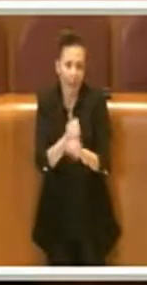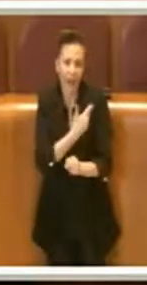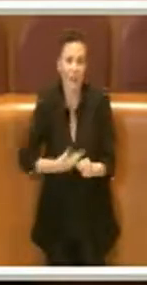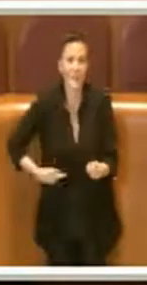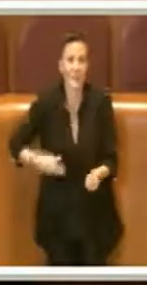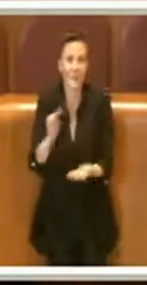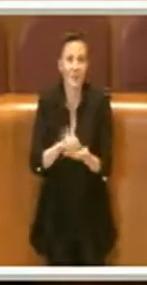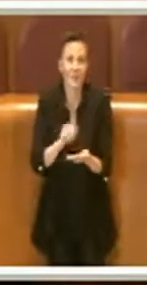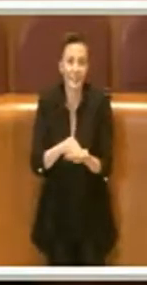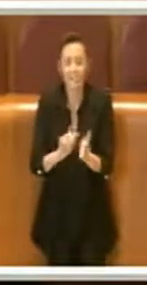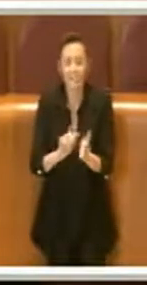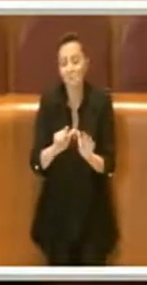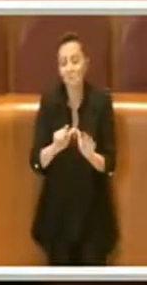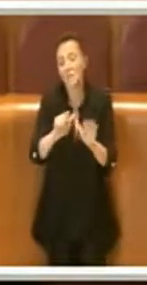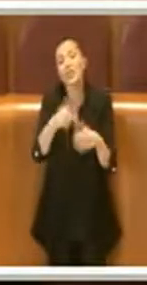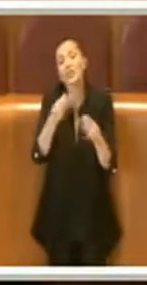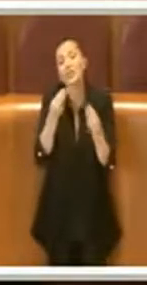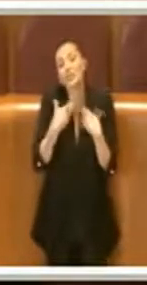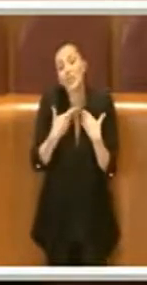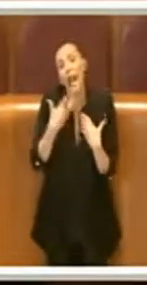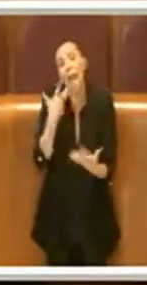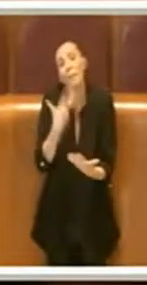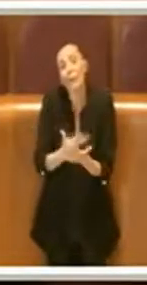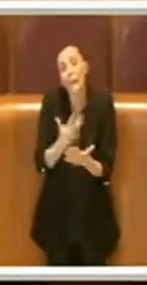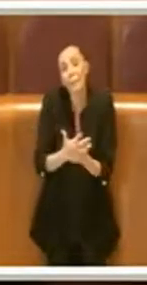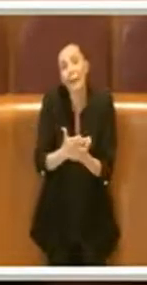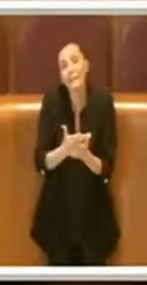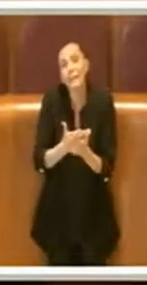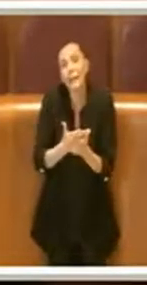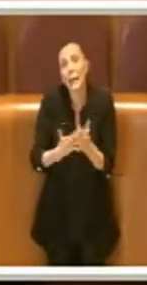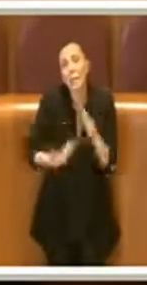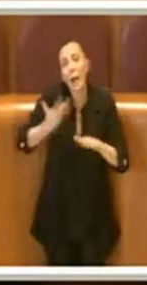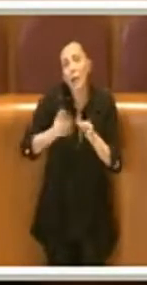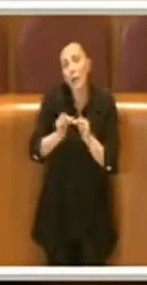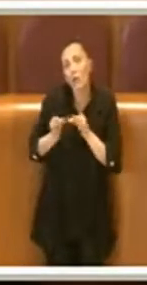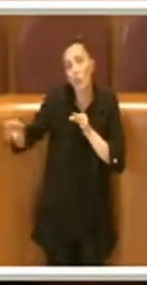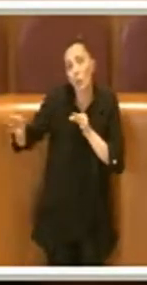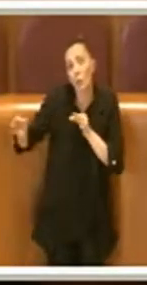qualche altra settimana che ci permette di farlo con maggior sicurezza rispetto ad oggi.